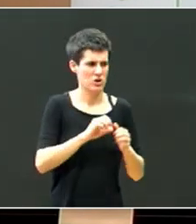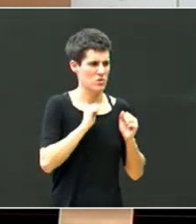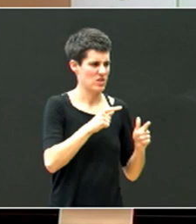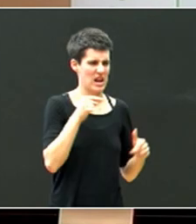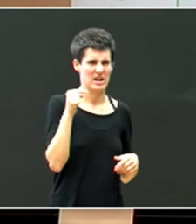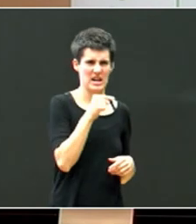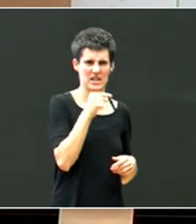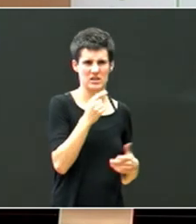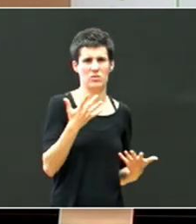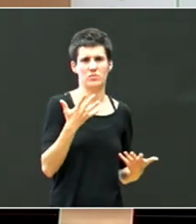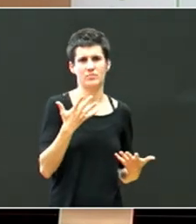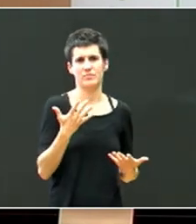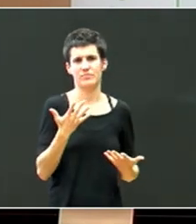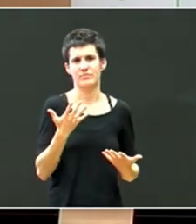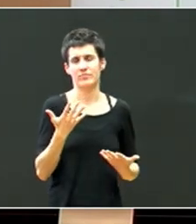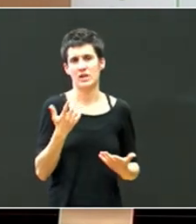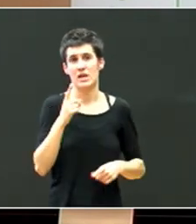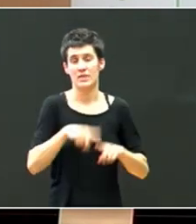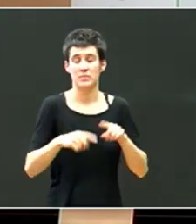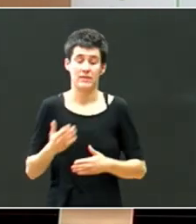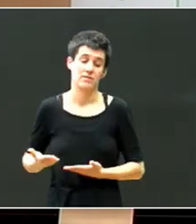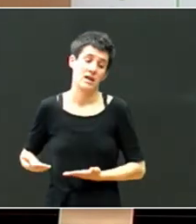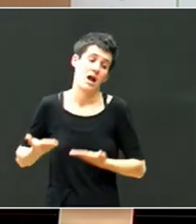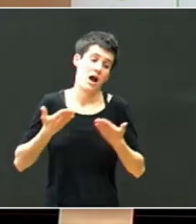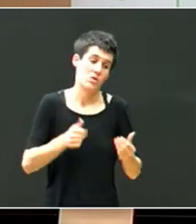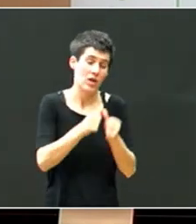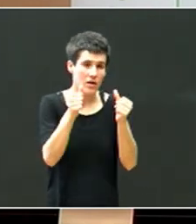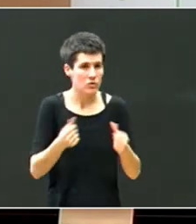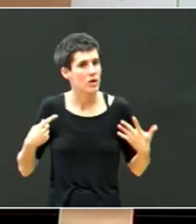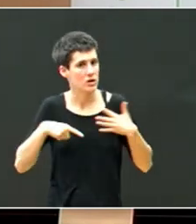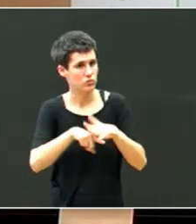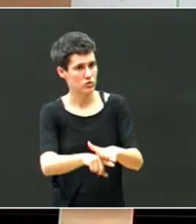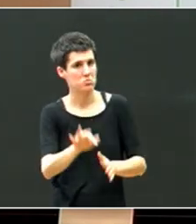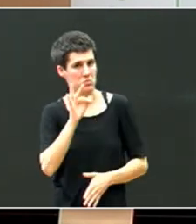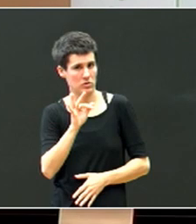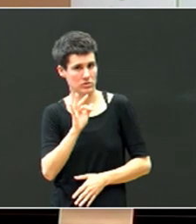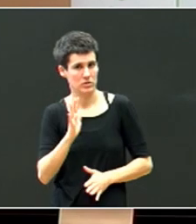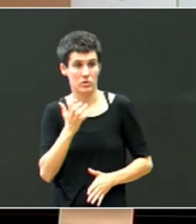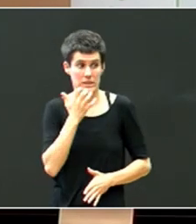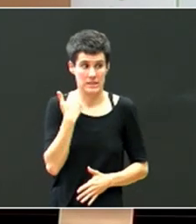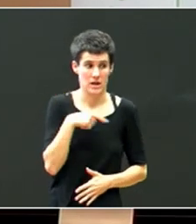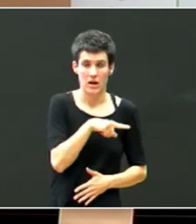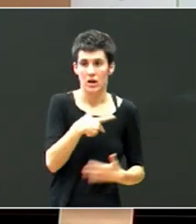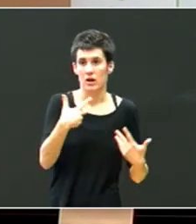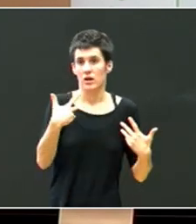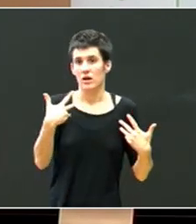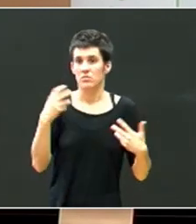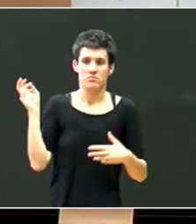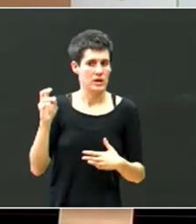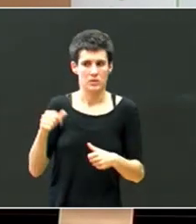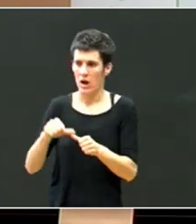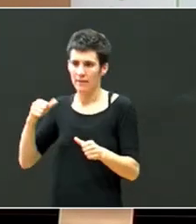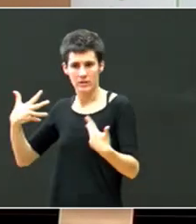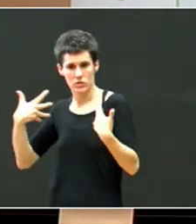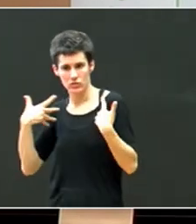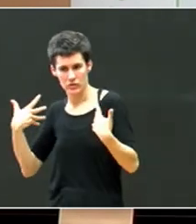inklusiboagoak dira, eta horretan haritu behar gara, ja sufrimientoa badakie, sufrimientoa gazetortzen badira gure